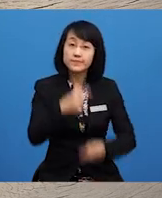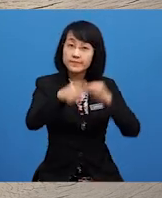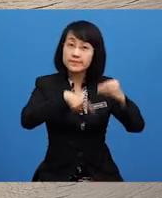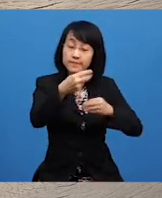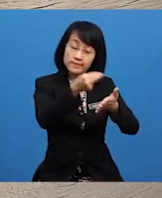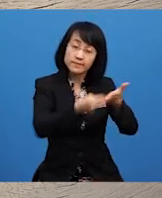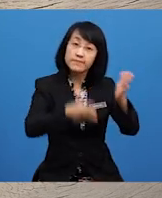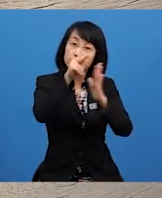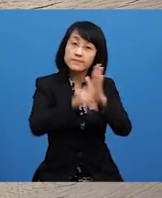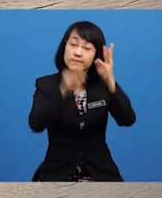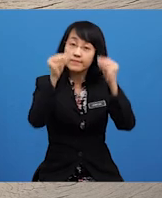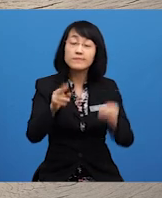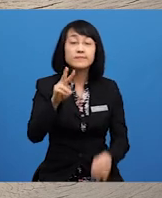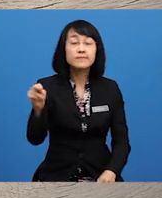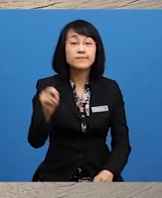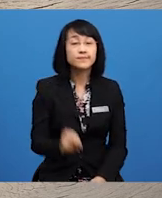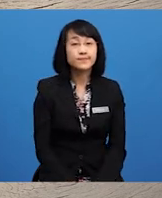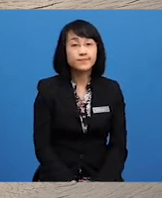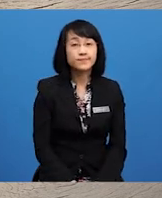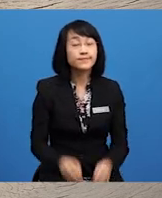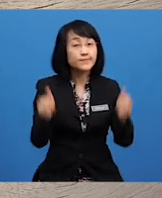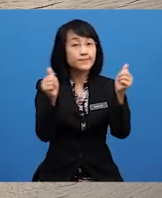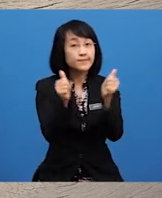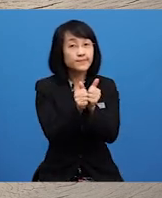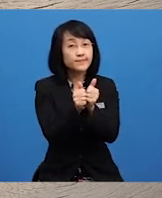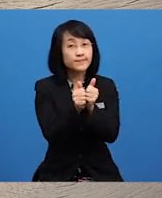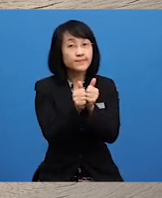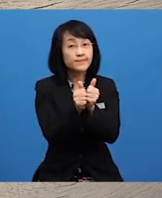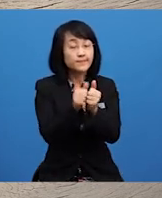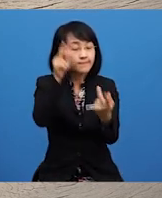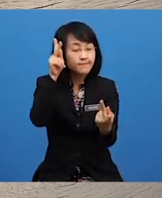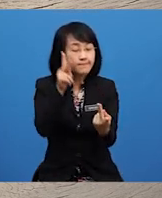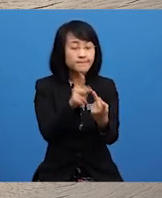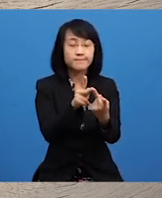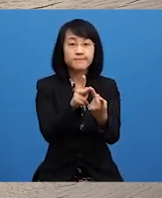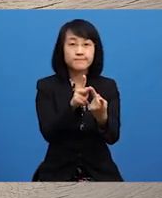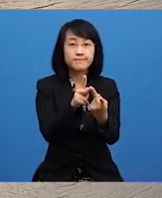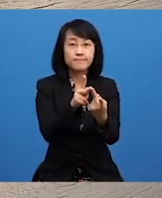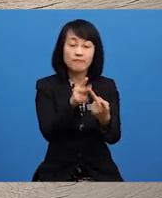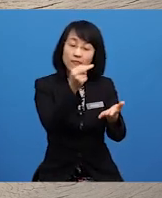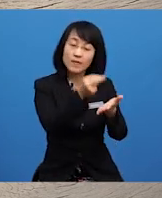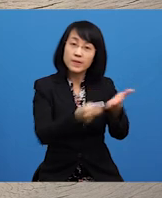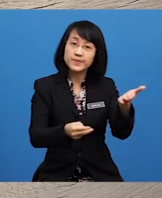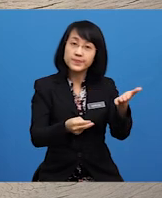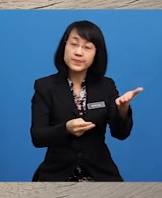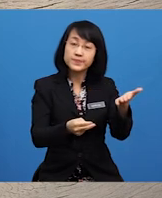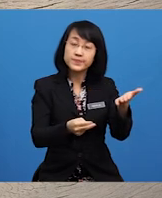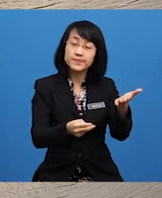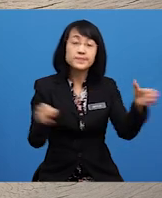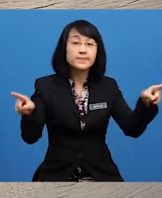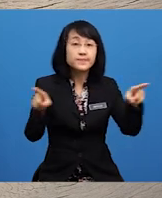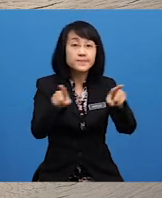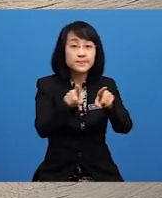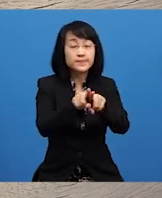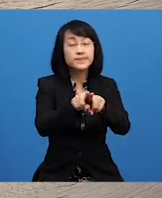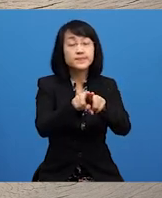nilai kemanusiaan Dengan menyesuaikan Menyesuaikan nilai tersebut Bersama